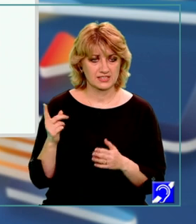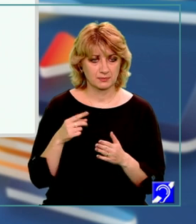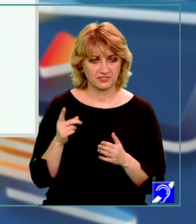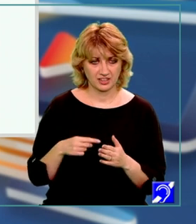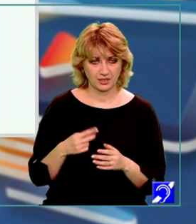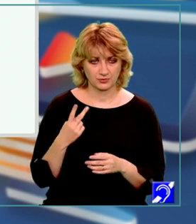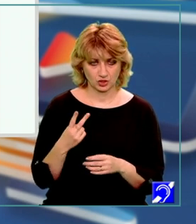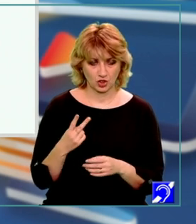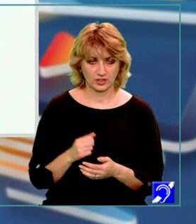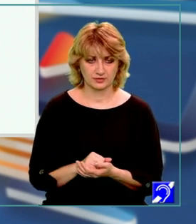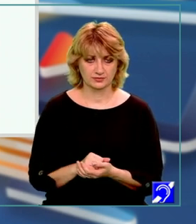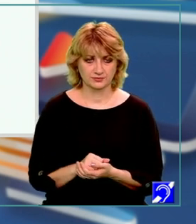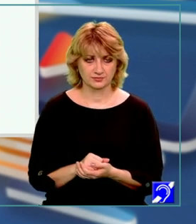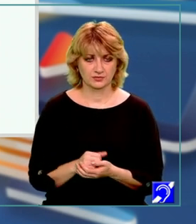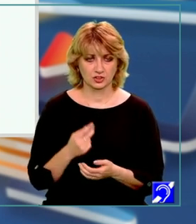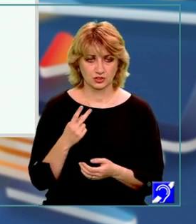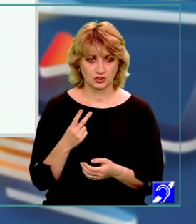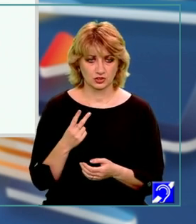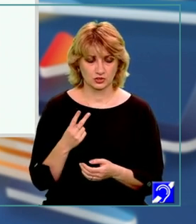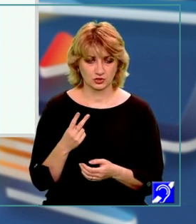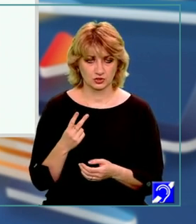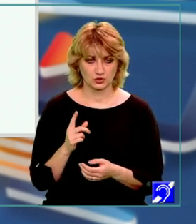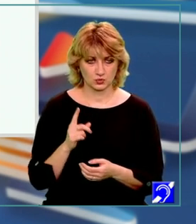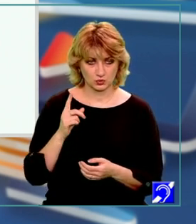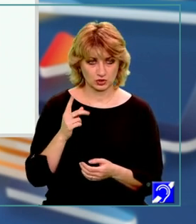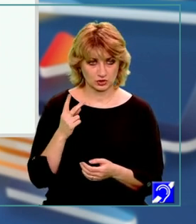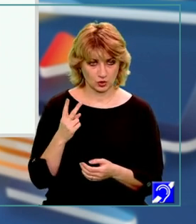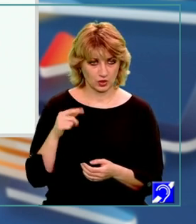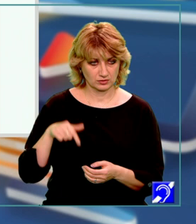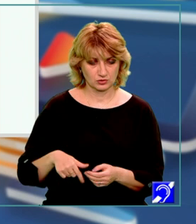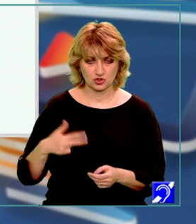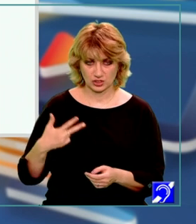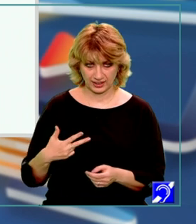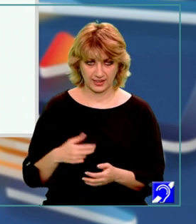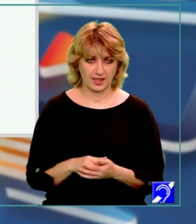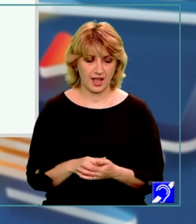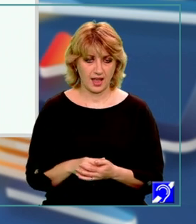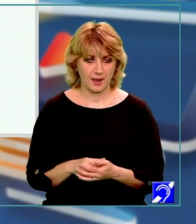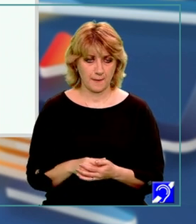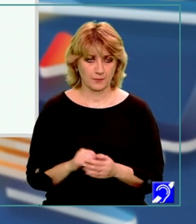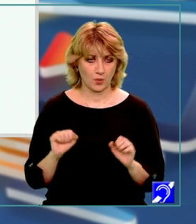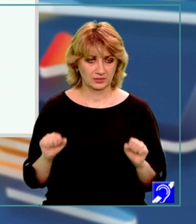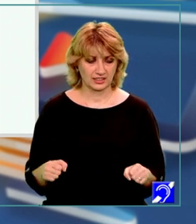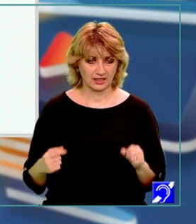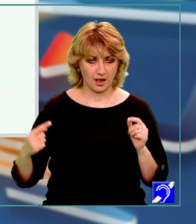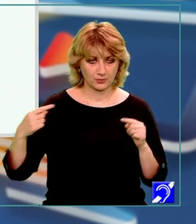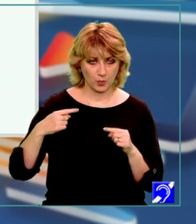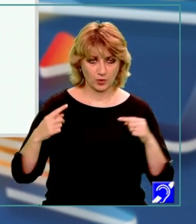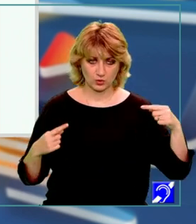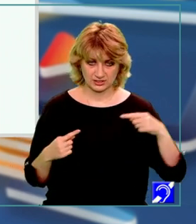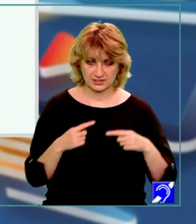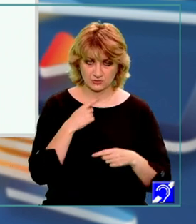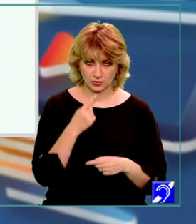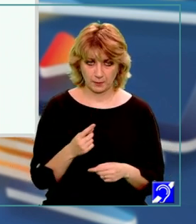la numărător rămâne 2 la numitor 3 și aplicăm proprietatea fundamentală a proporției care